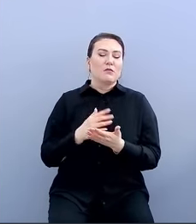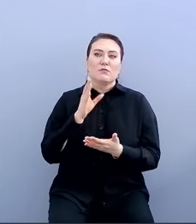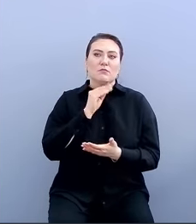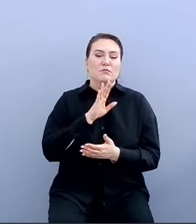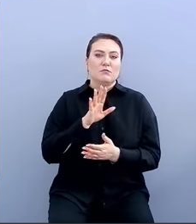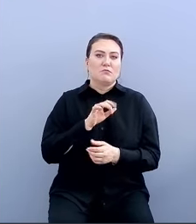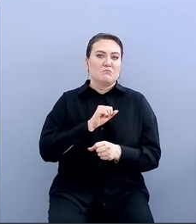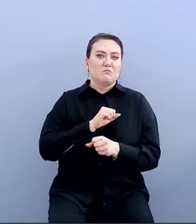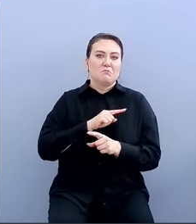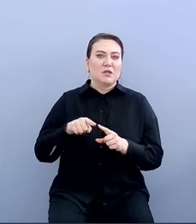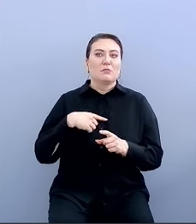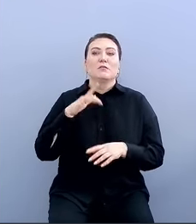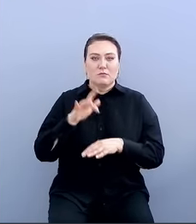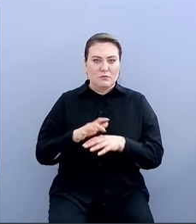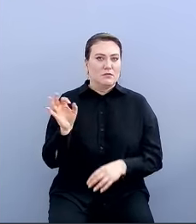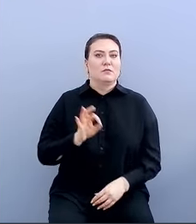Мы это заметим.